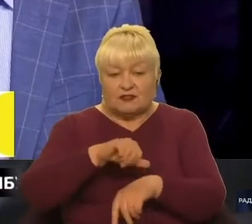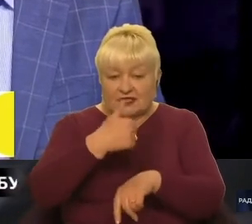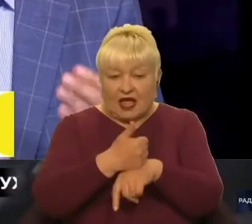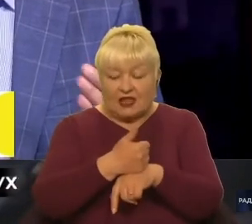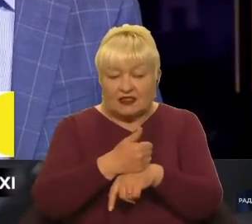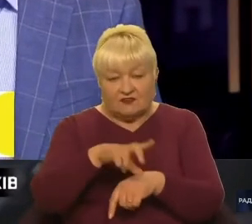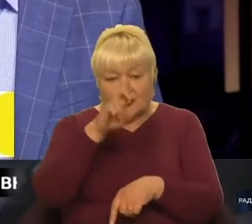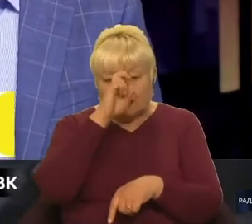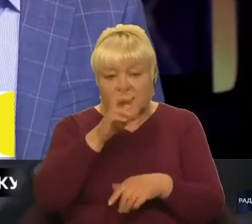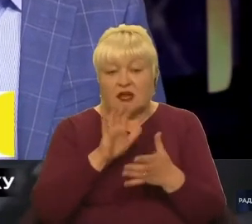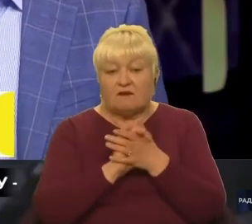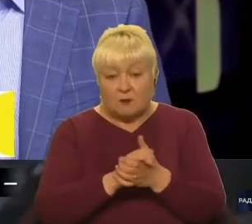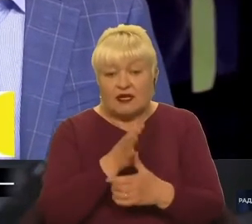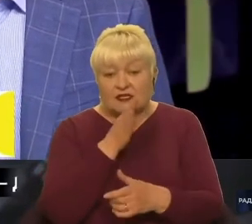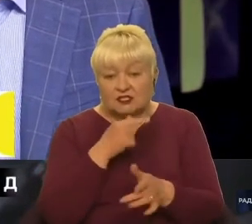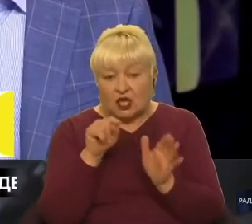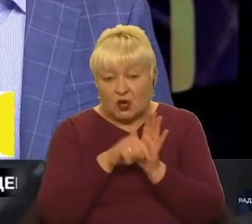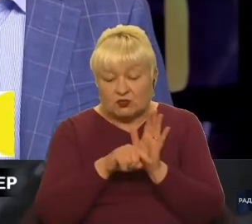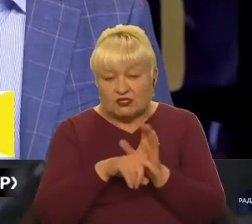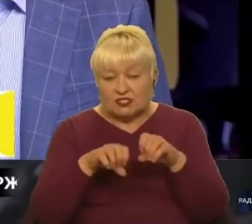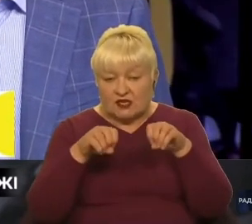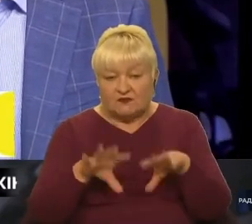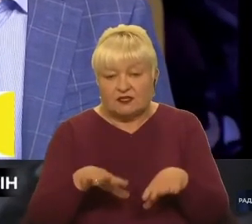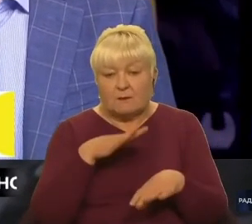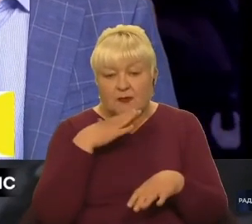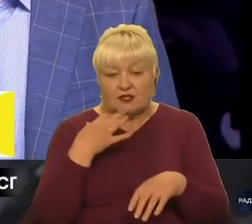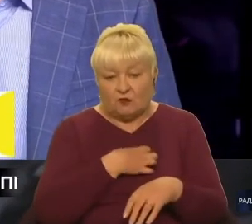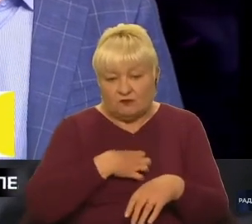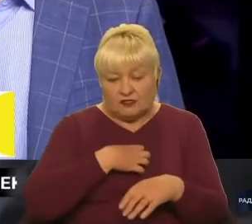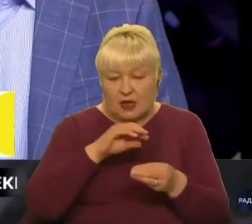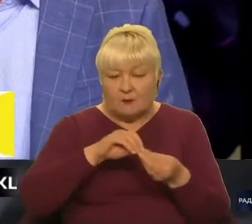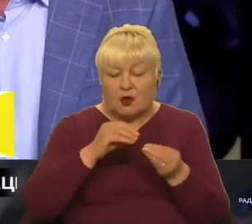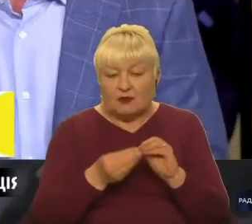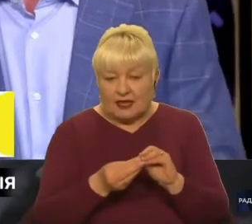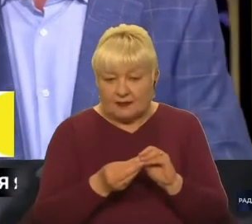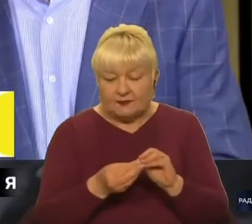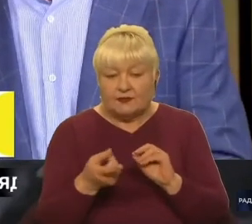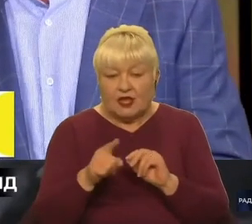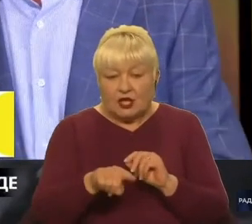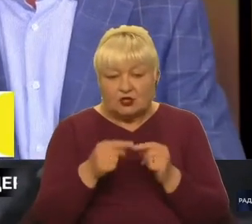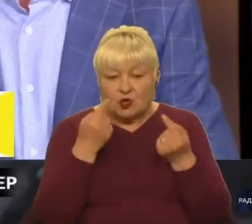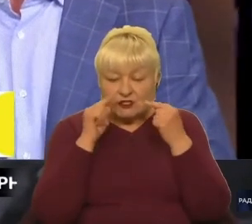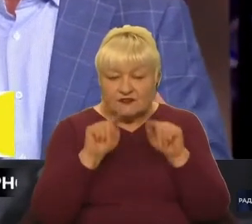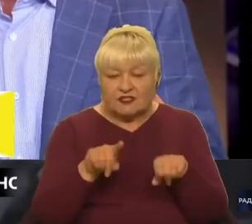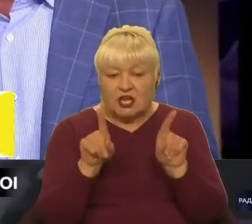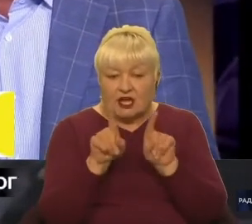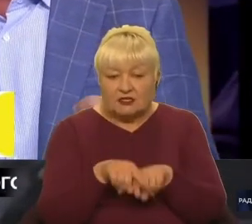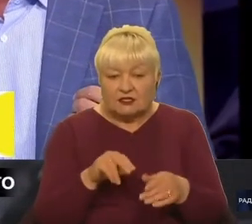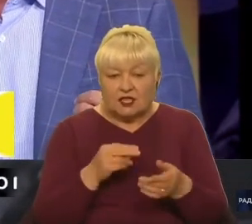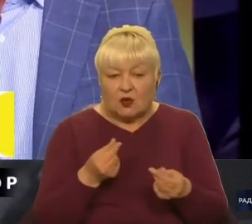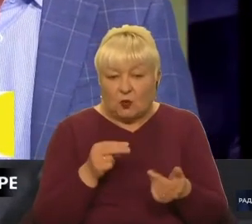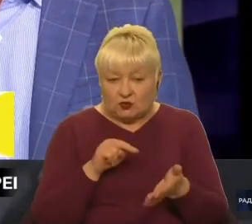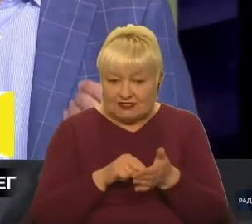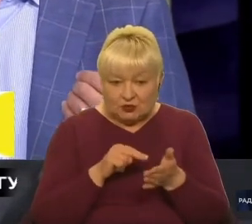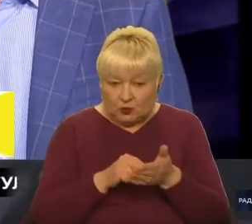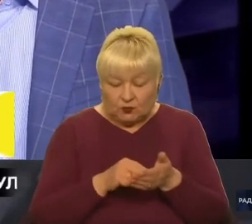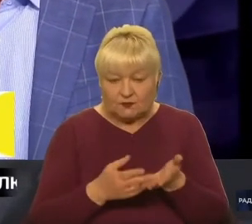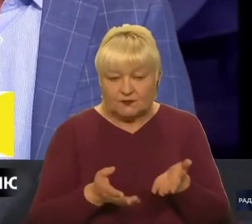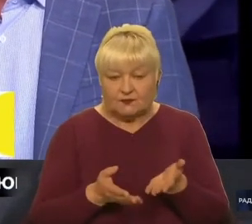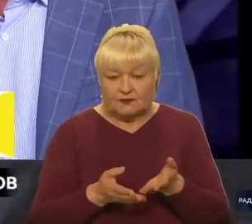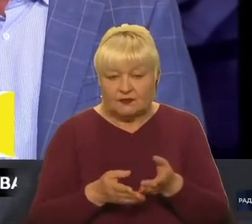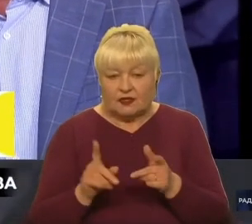мирний час, він означає вирішення багатьох актуальних проблем. Тож, зважаючи на ось таку ціну, чи